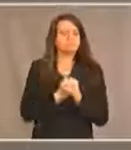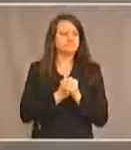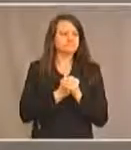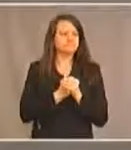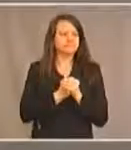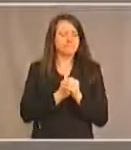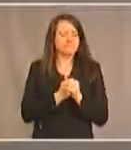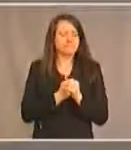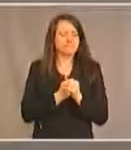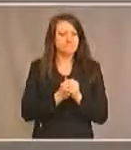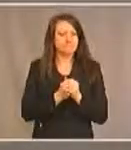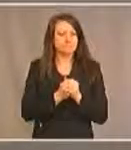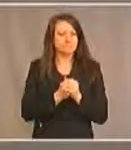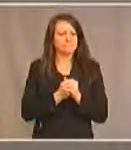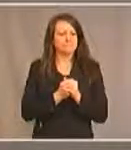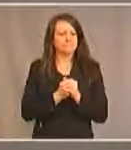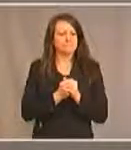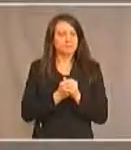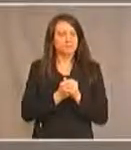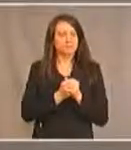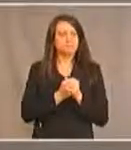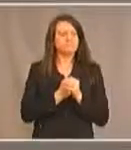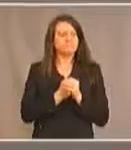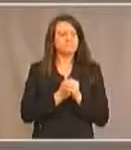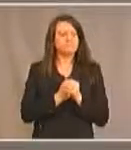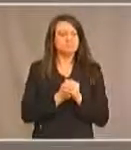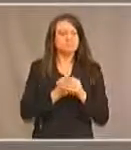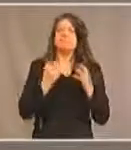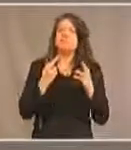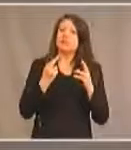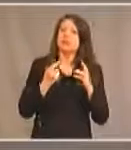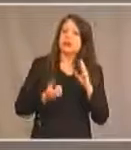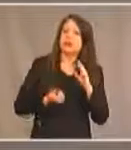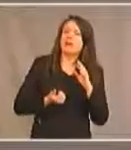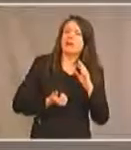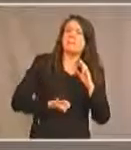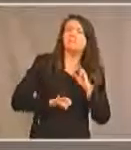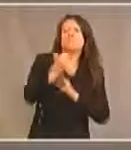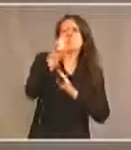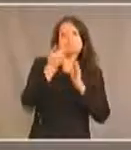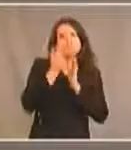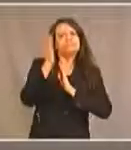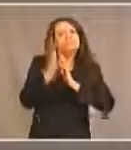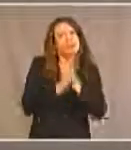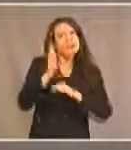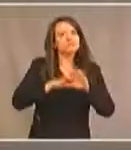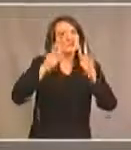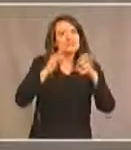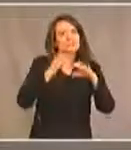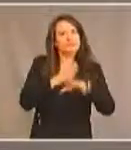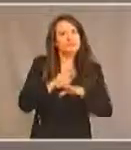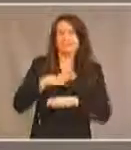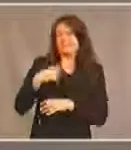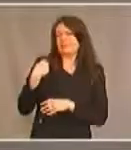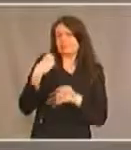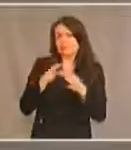et s'intéresseront davantage à l'accessibilité. Mais je l'ai dit plus tôt, écoutez, les gouvernements doivent être